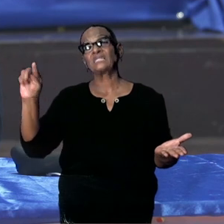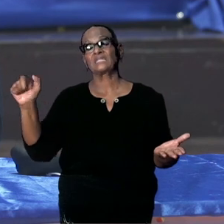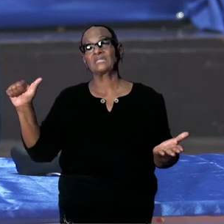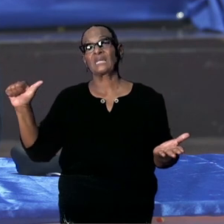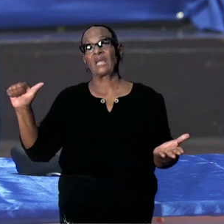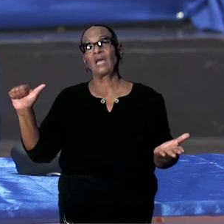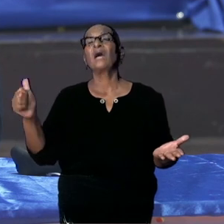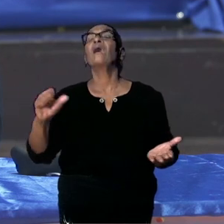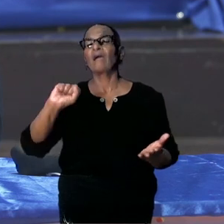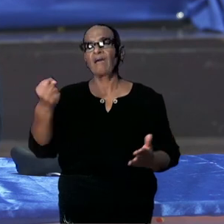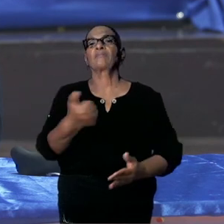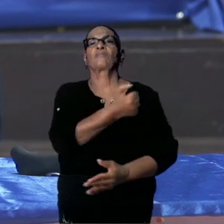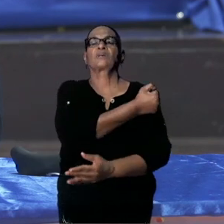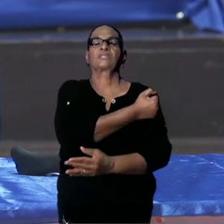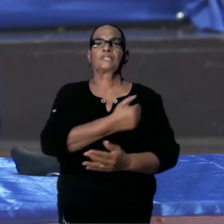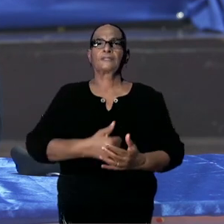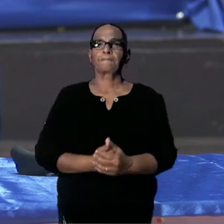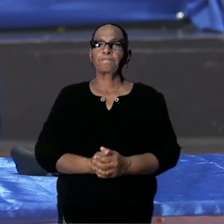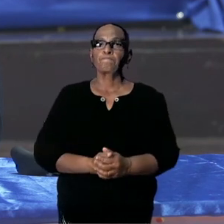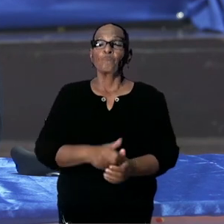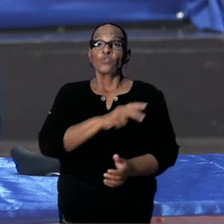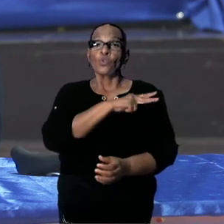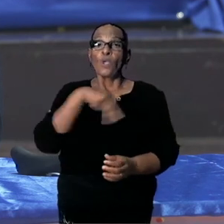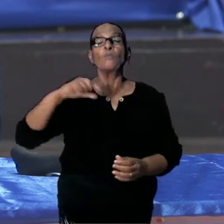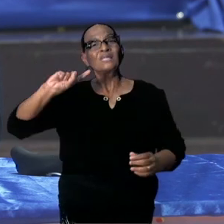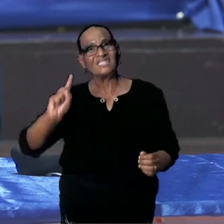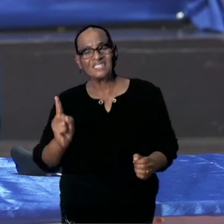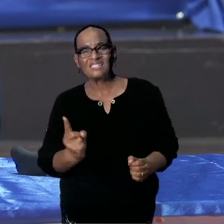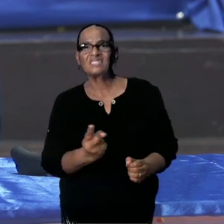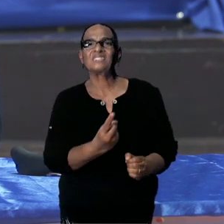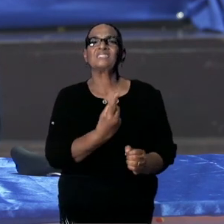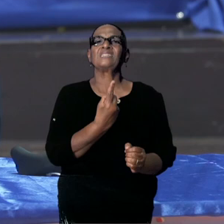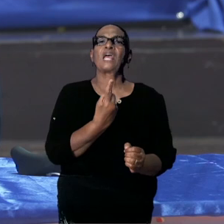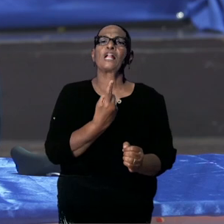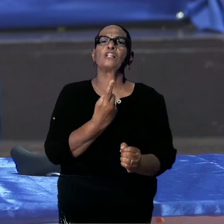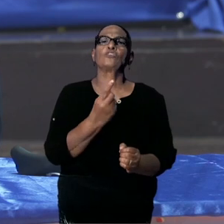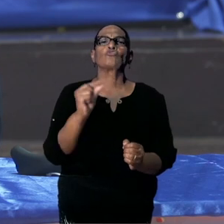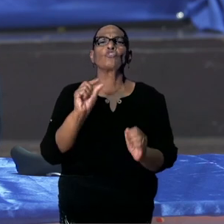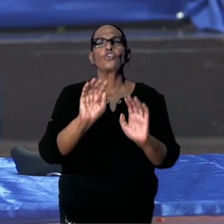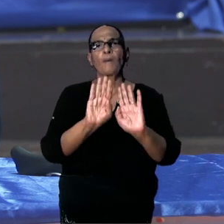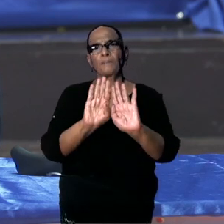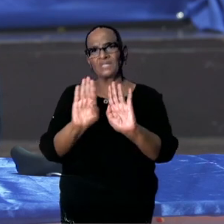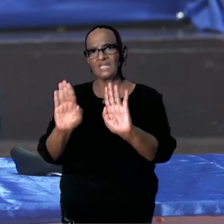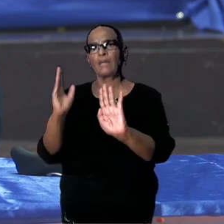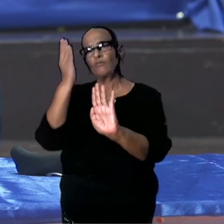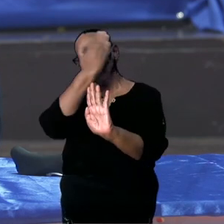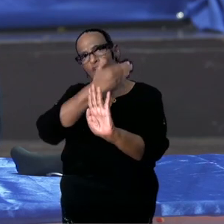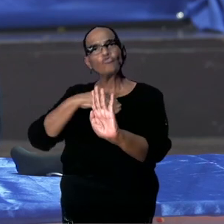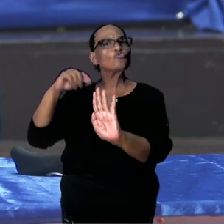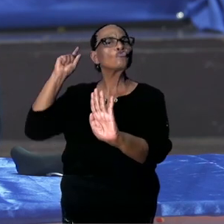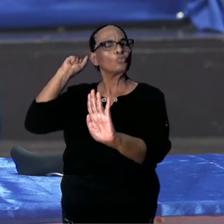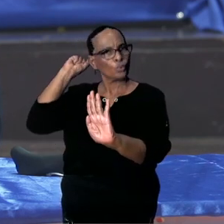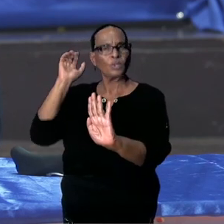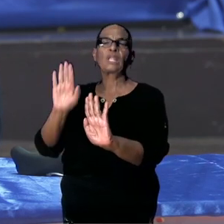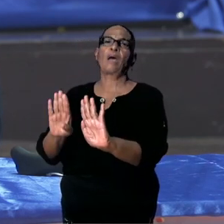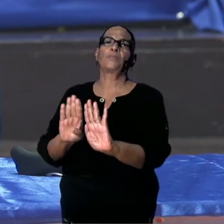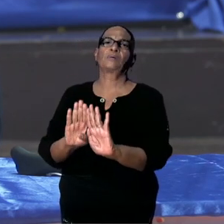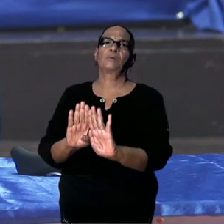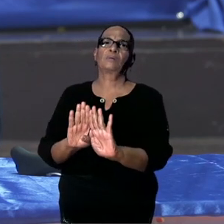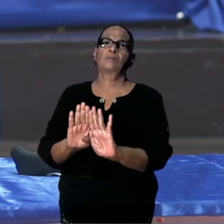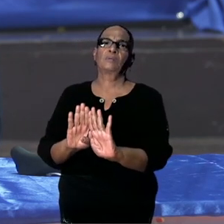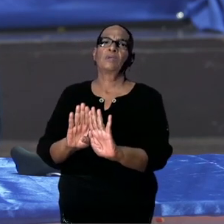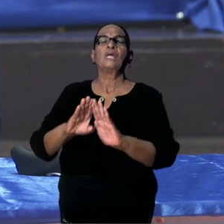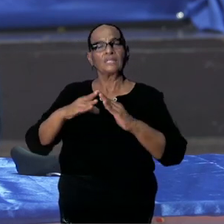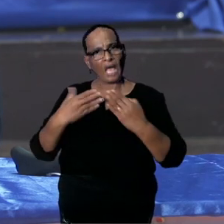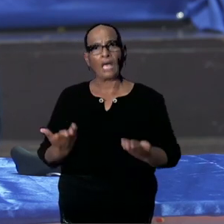vaccineren. En wij willen ook snel overgaan tot een stukje bescherming van de Surinamer. En wij hebben dus ook